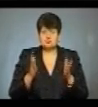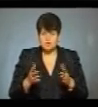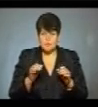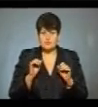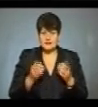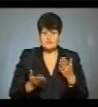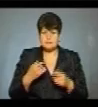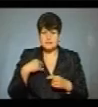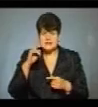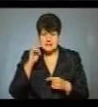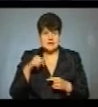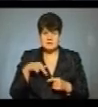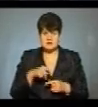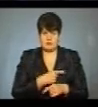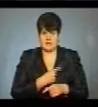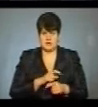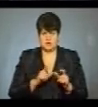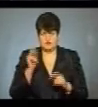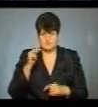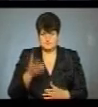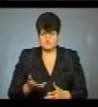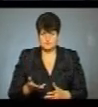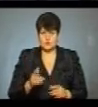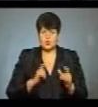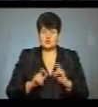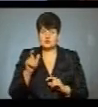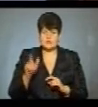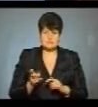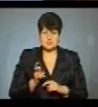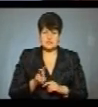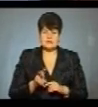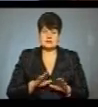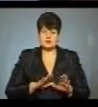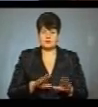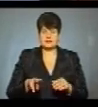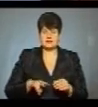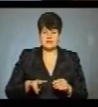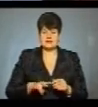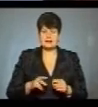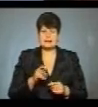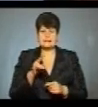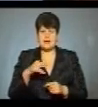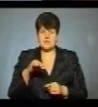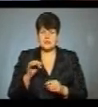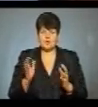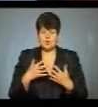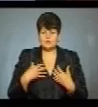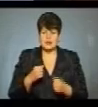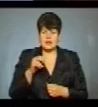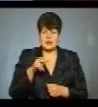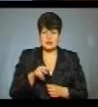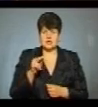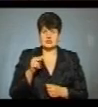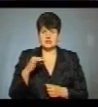Може б, якби знали, і не пішли б в медичний». До студентів вийшла заступник директора Департаменту охорони здоров'я облдержадміністрації Лідія